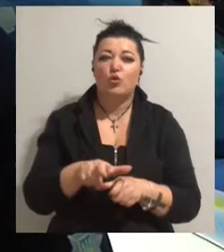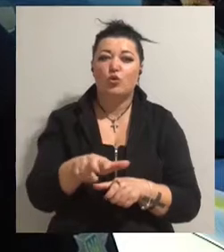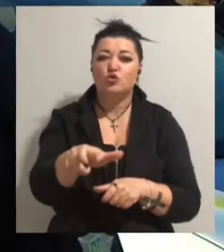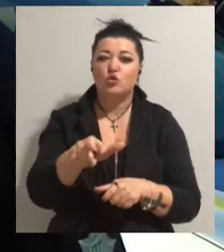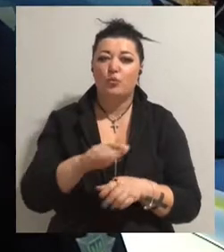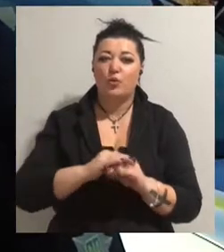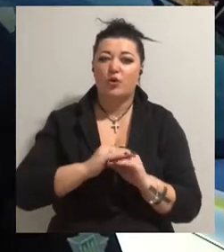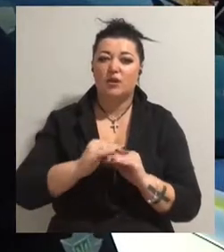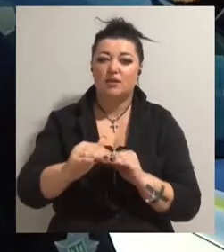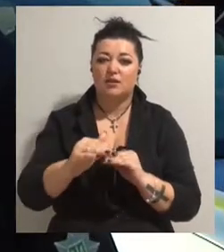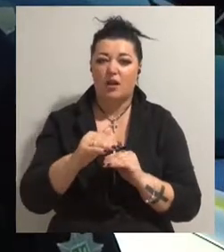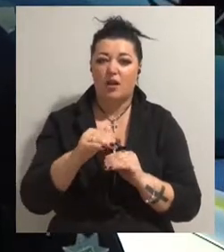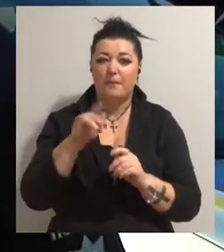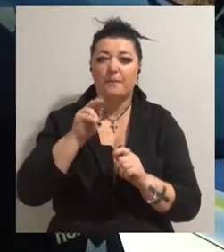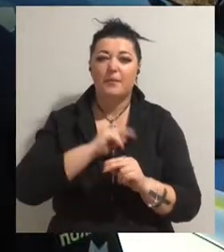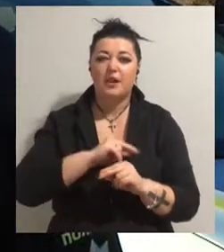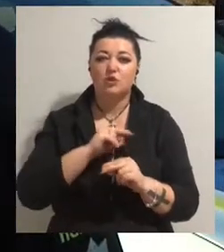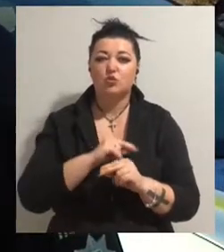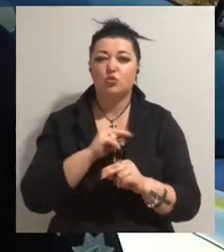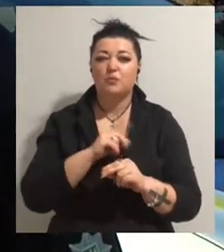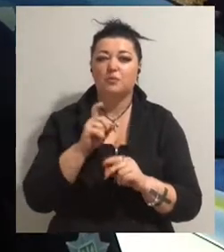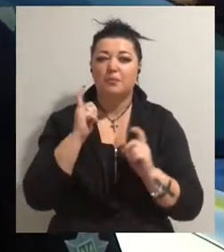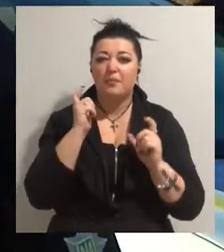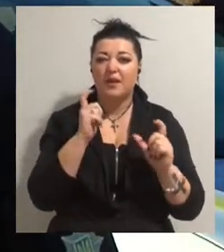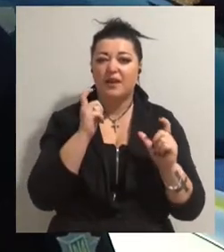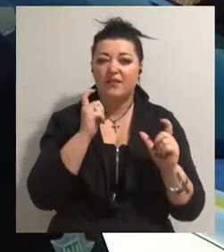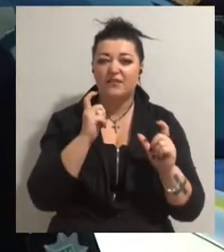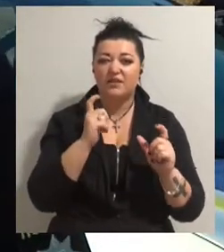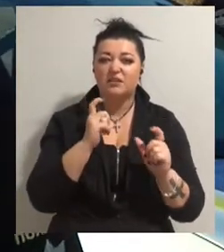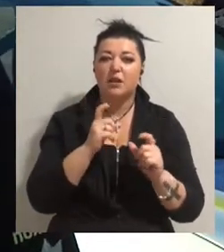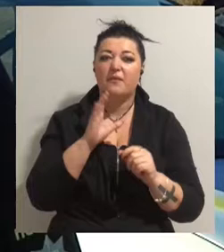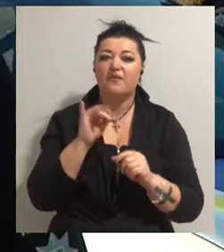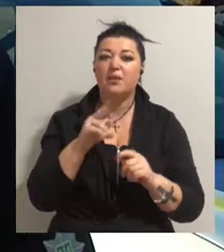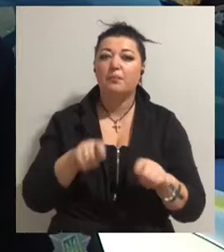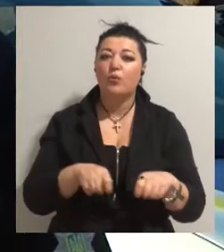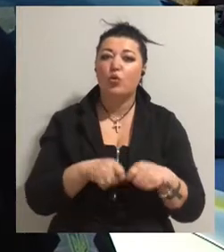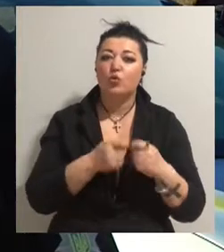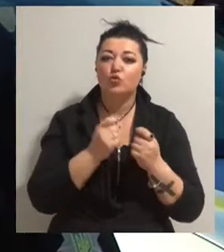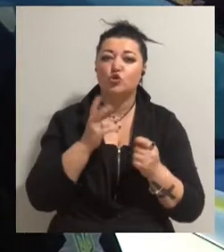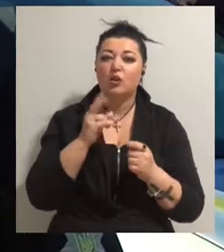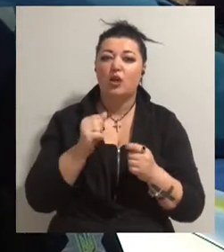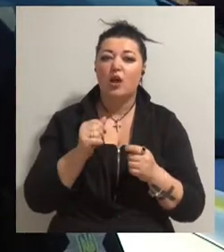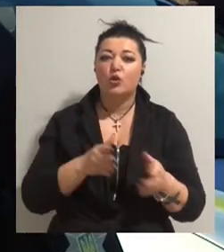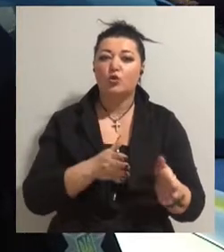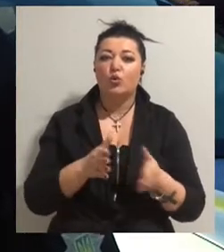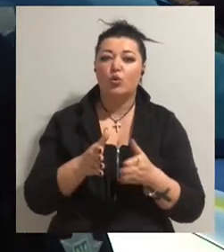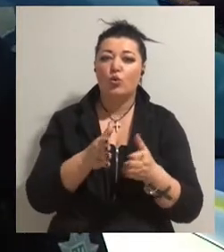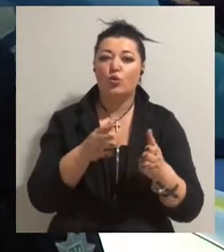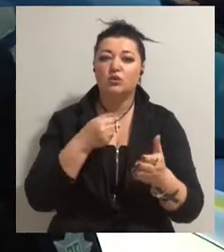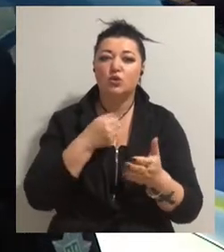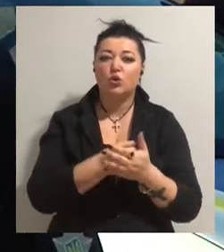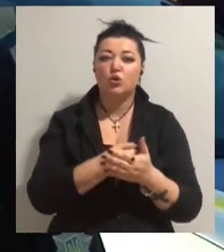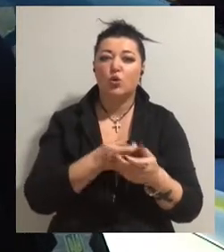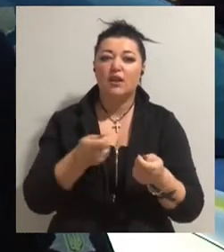працюємо з перевізниками від порушень на дорозі до керівників